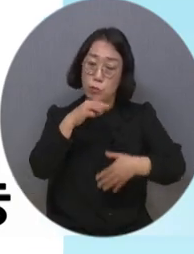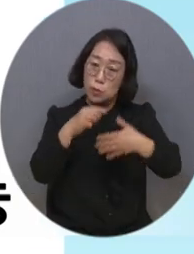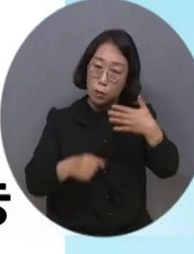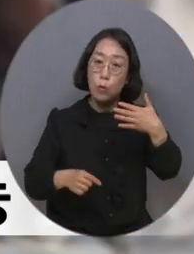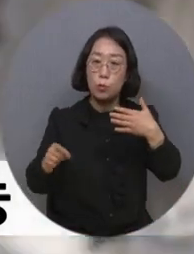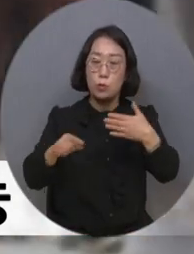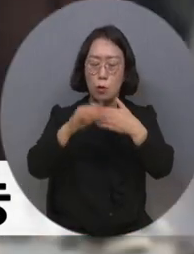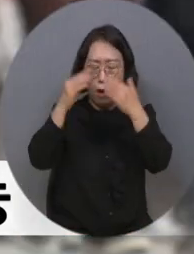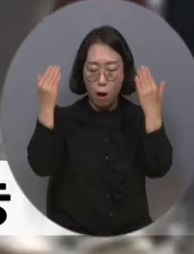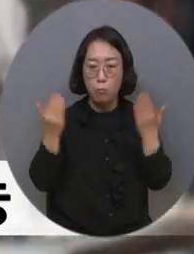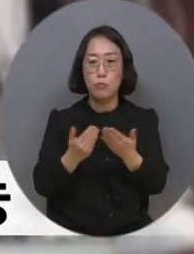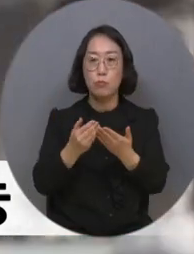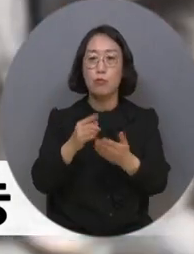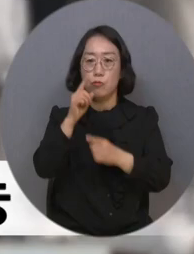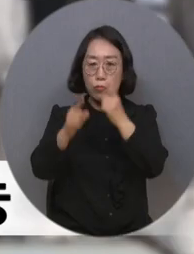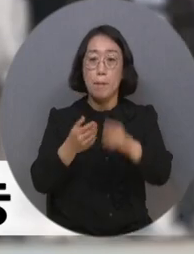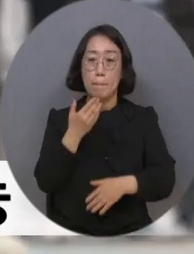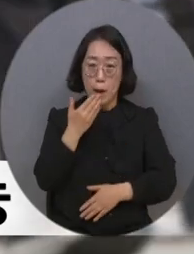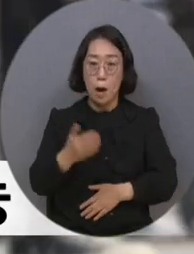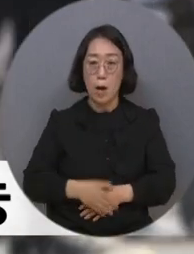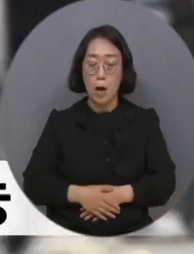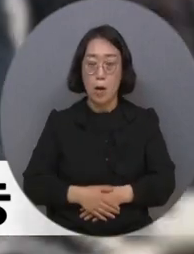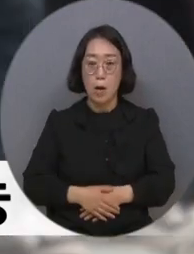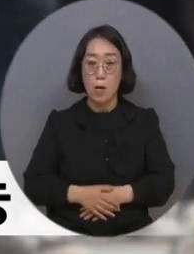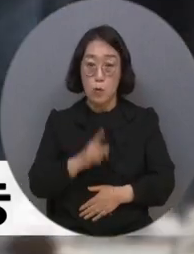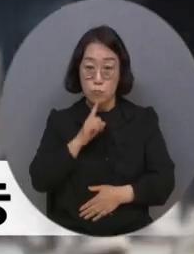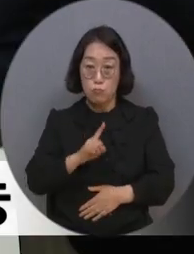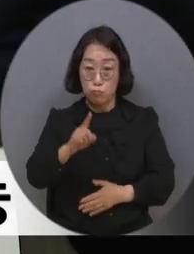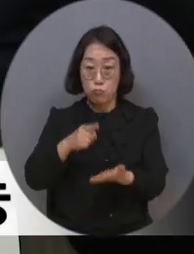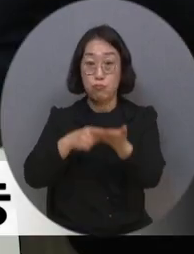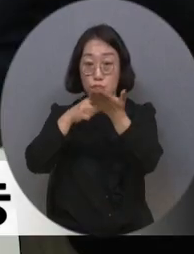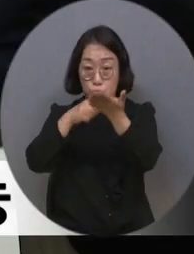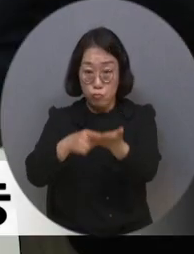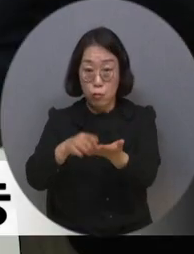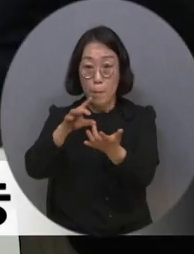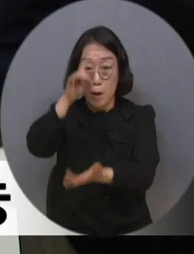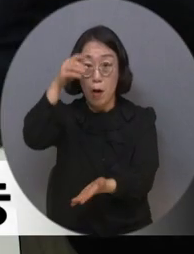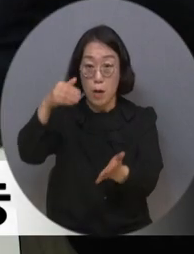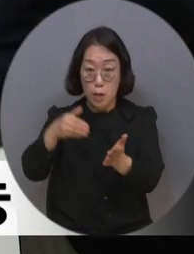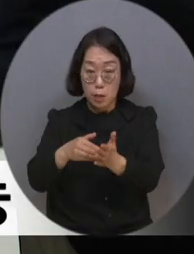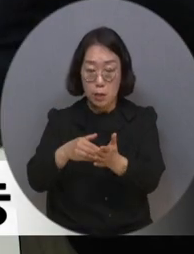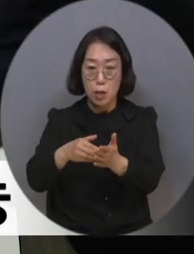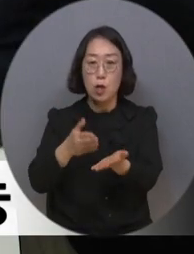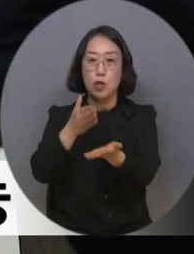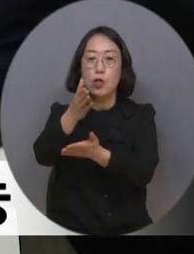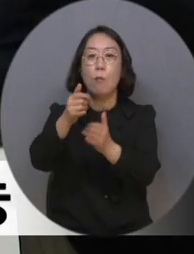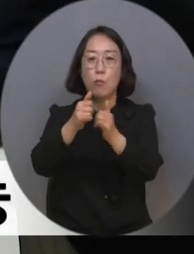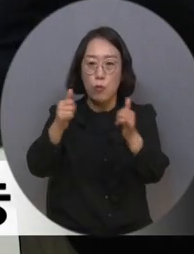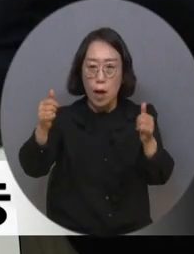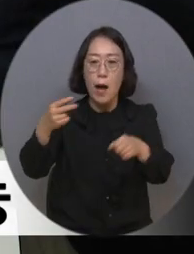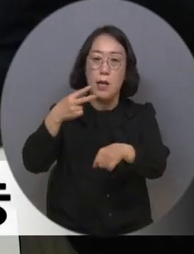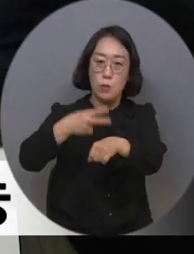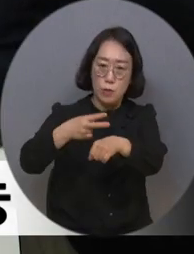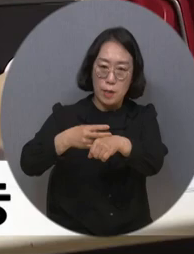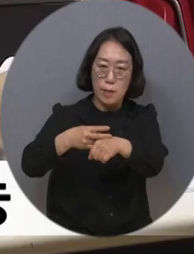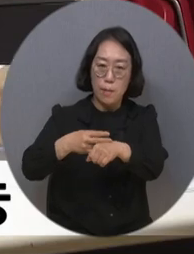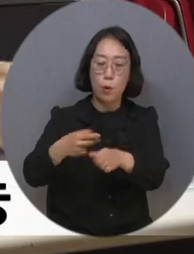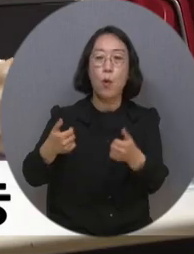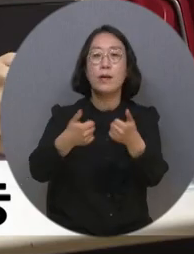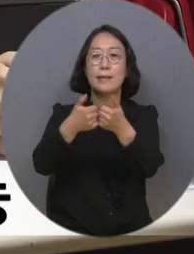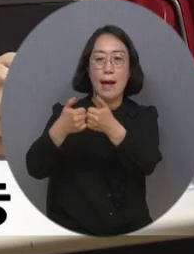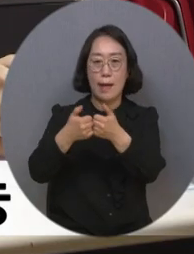있습니다. 신청 절차를 거쳐 이용자로 선정되면 정신건강전문요원, 전문상담교사 등으로부터